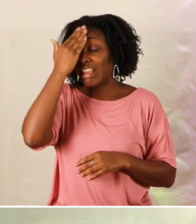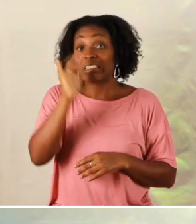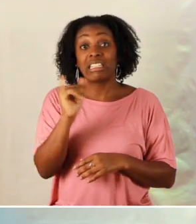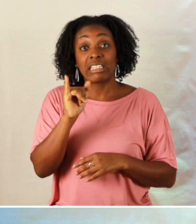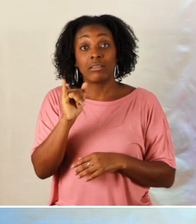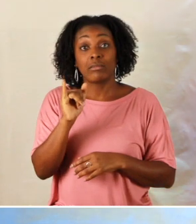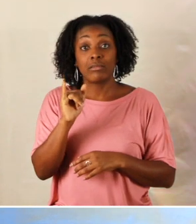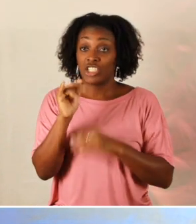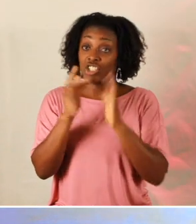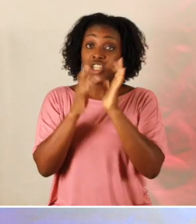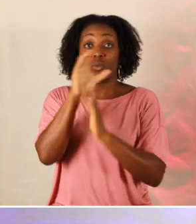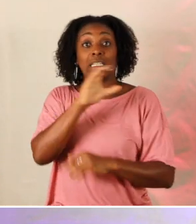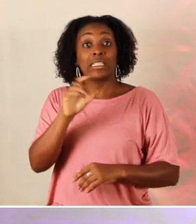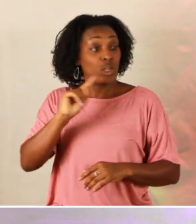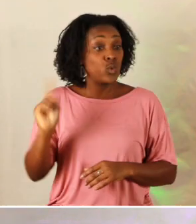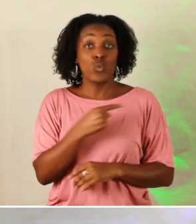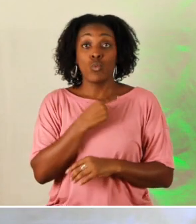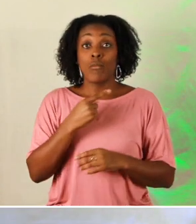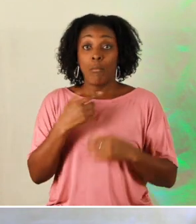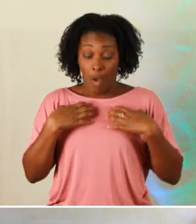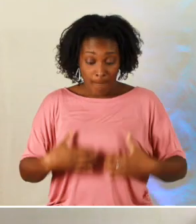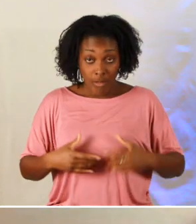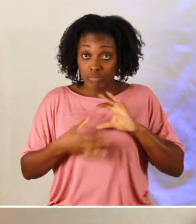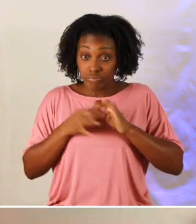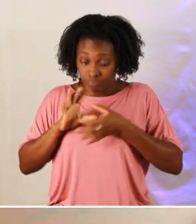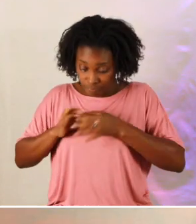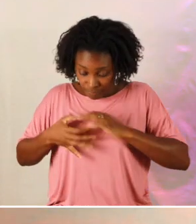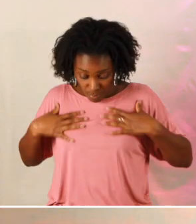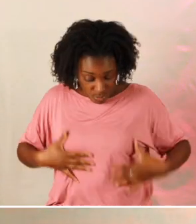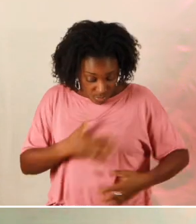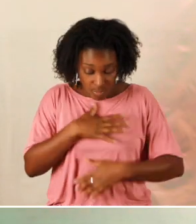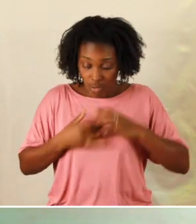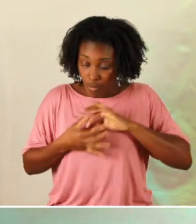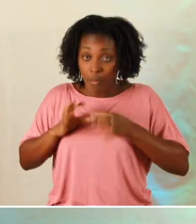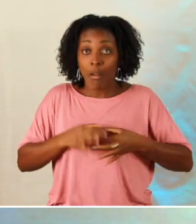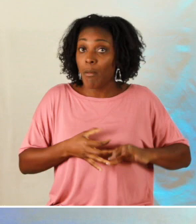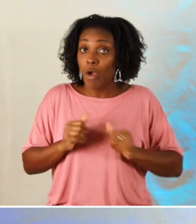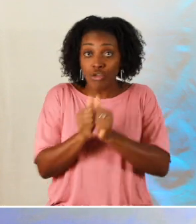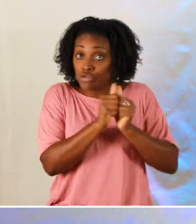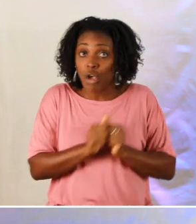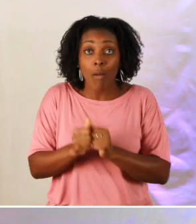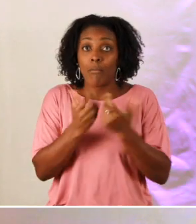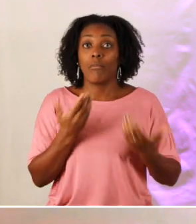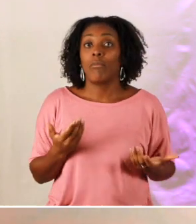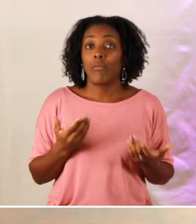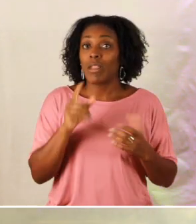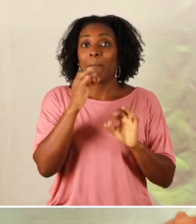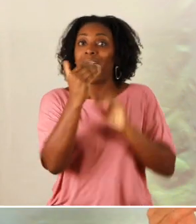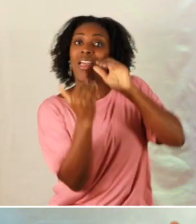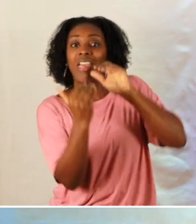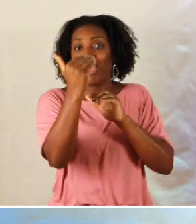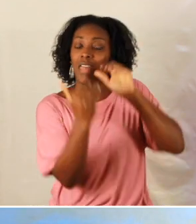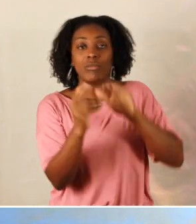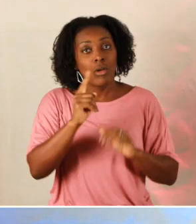de l'église c'est christ nous nous sommes son corps et chacun avec nos capacités particulières toi comme moi nous